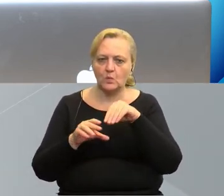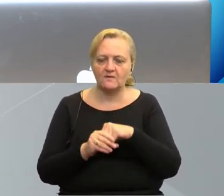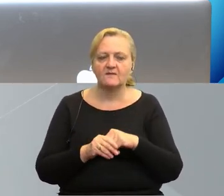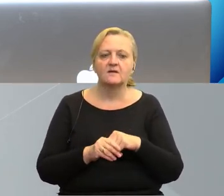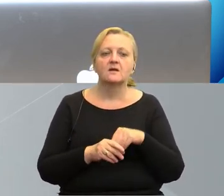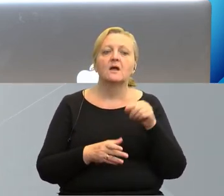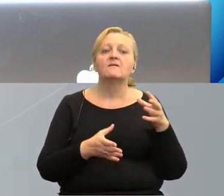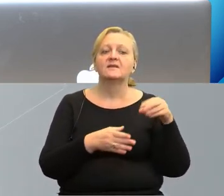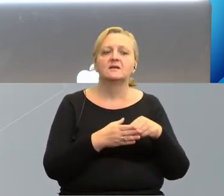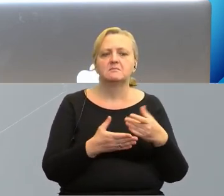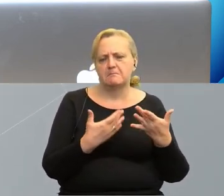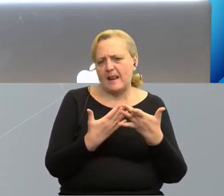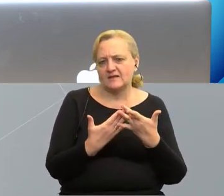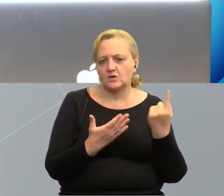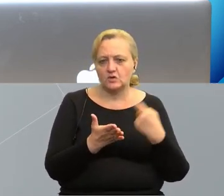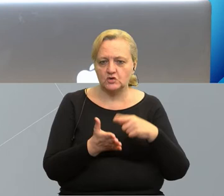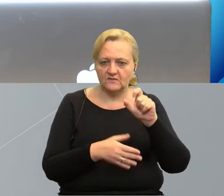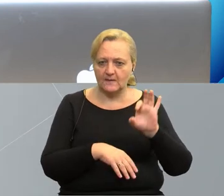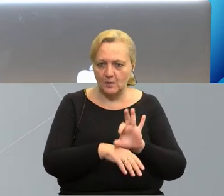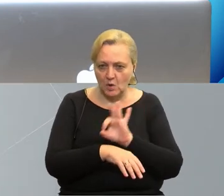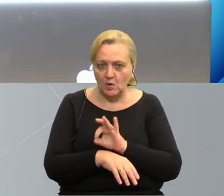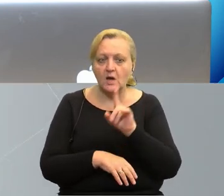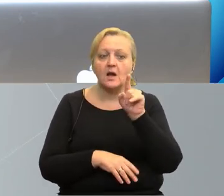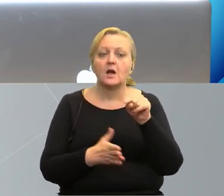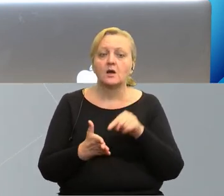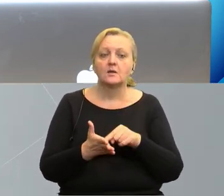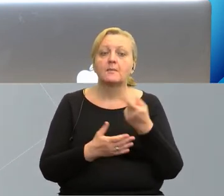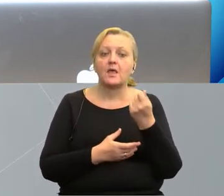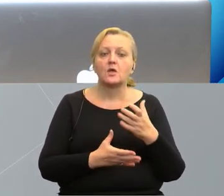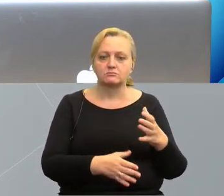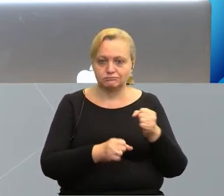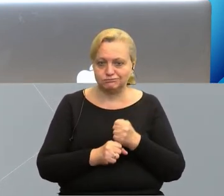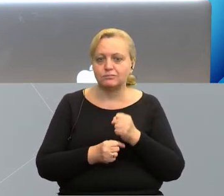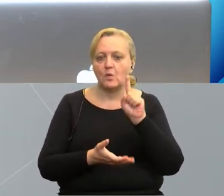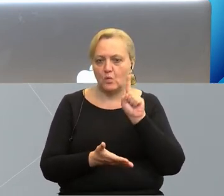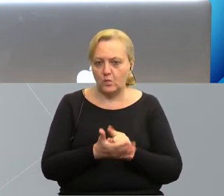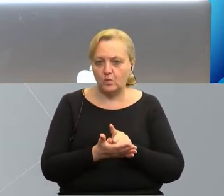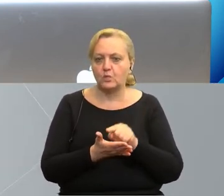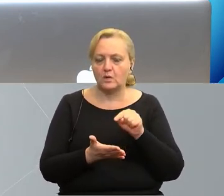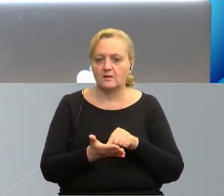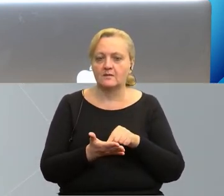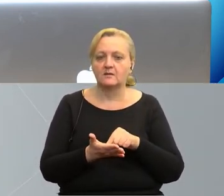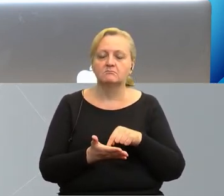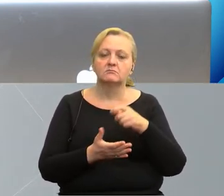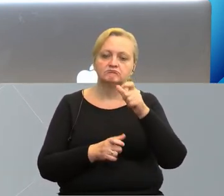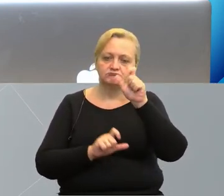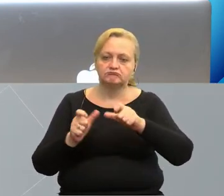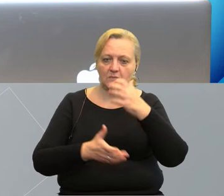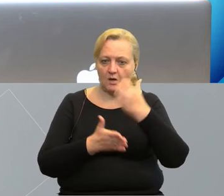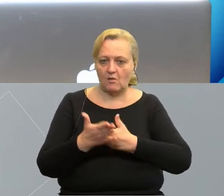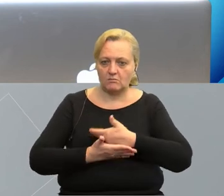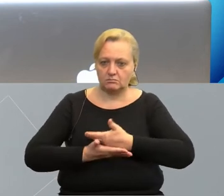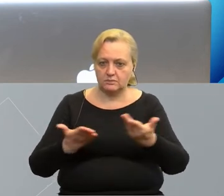1200 projektach. Środki jakie pozyskaliśmy, polscy beneficjenci pozyskali